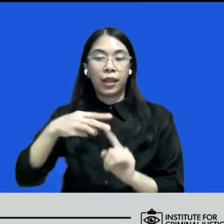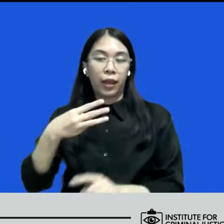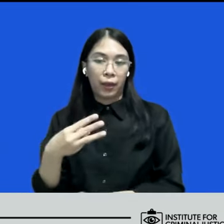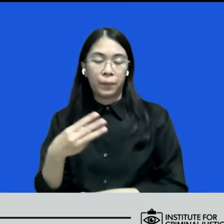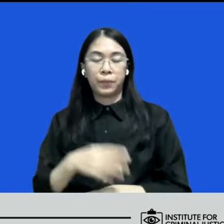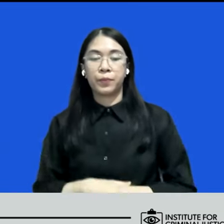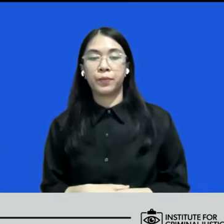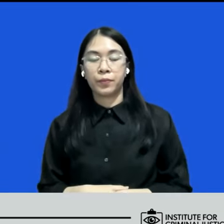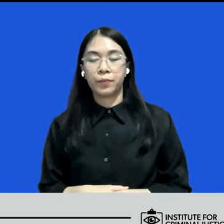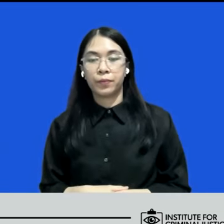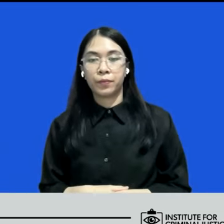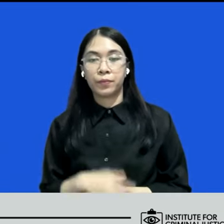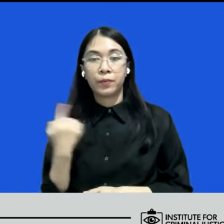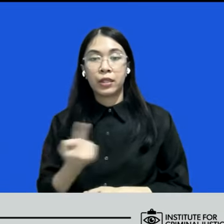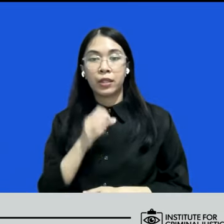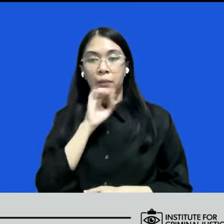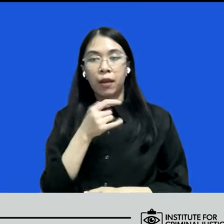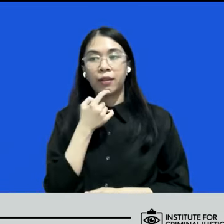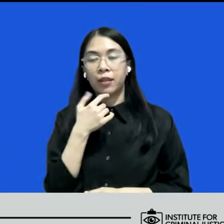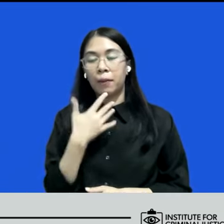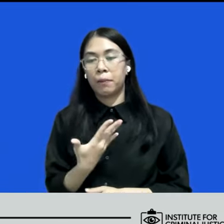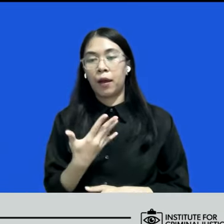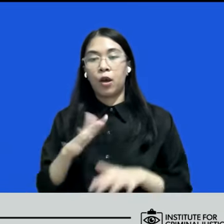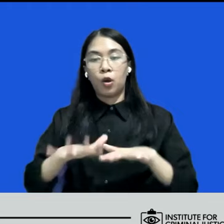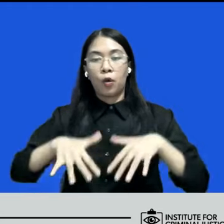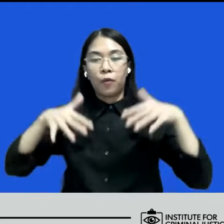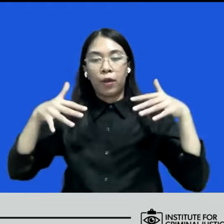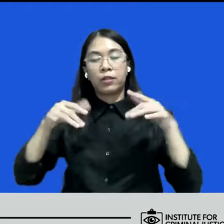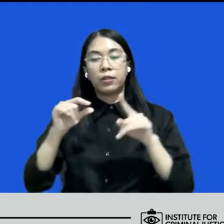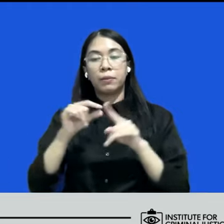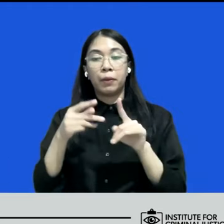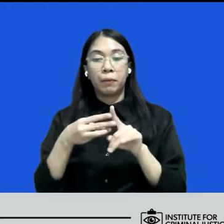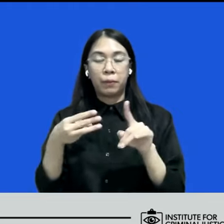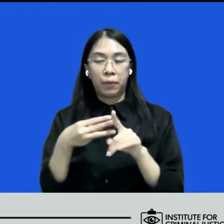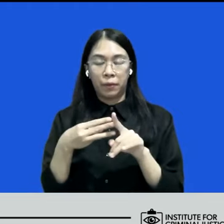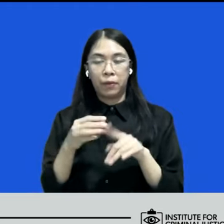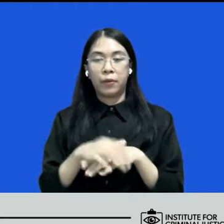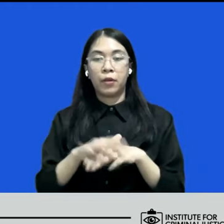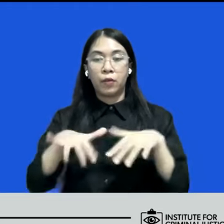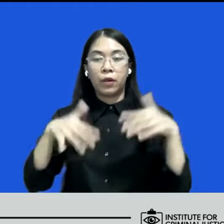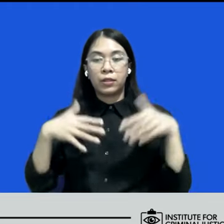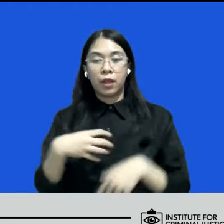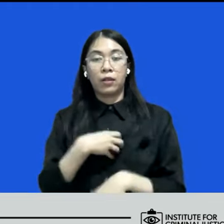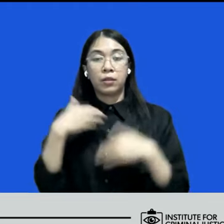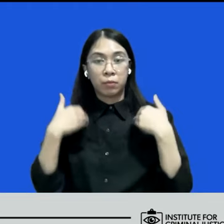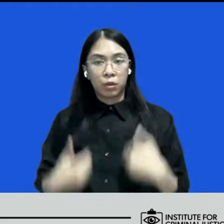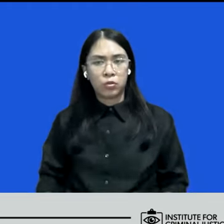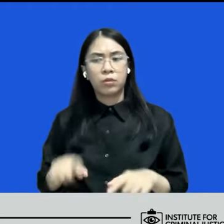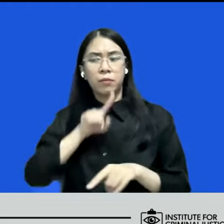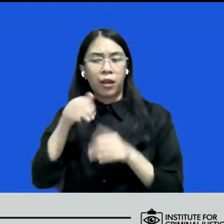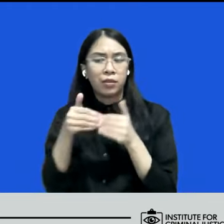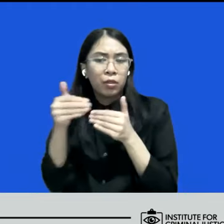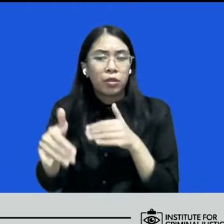kita bicara tentang konvensi PBB konvensi khasasi manusia maka pertanyaan lanjutannya adalah